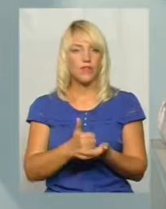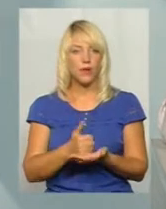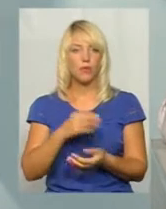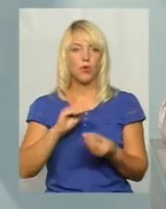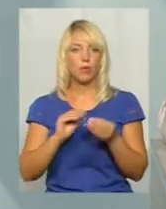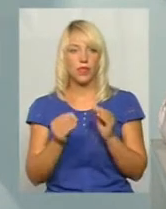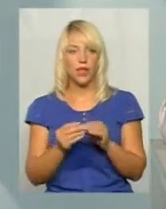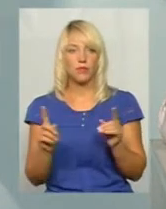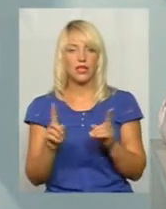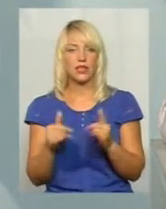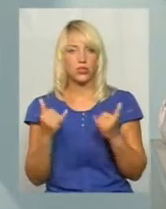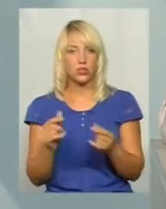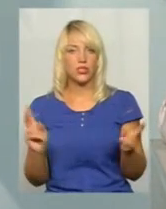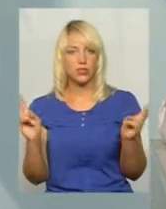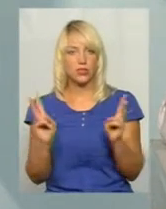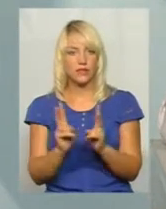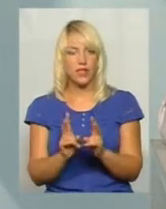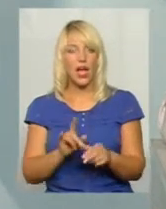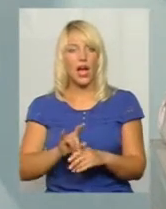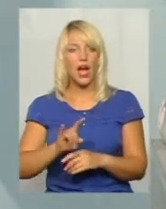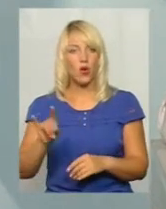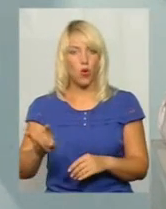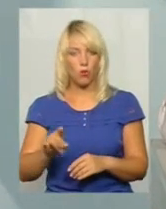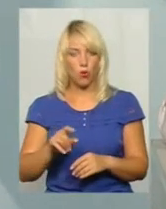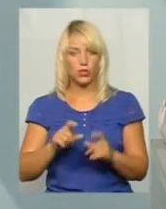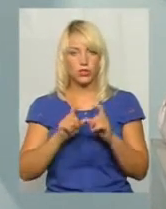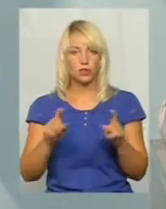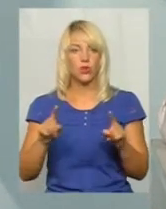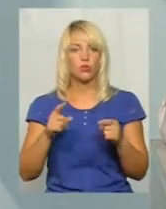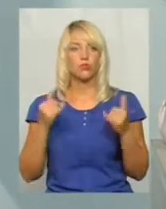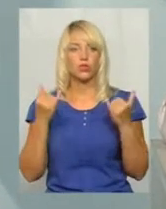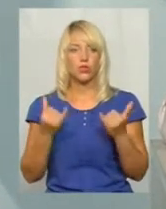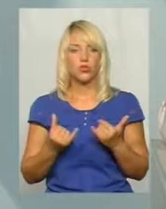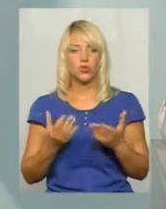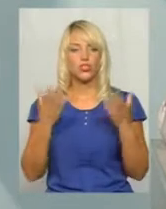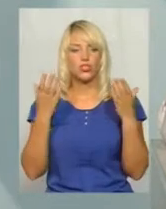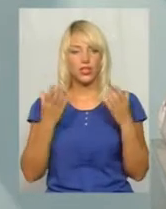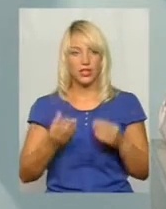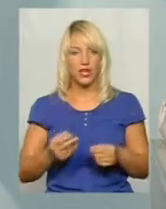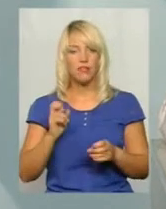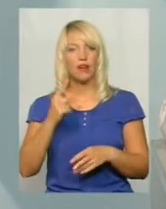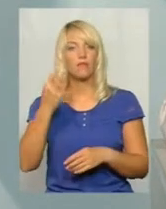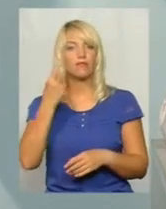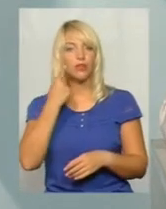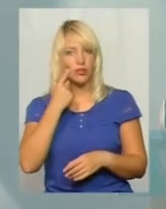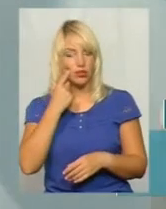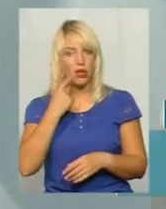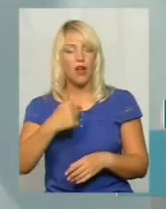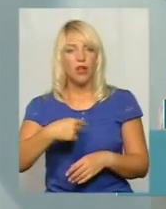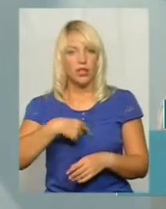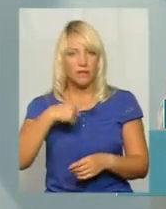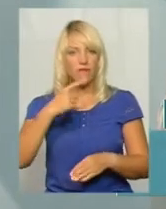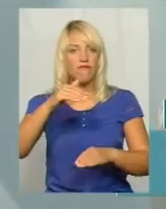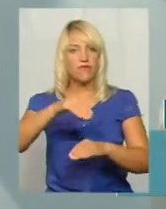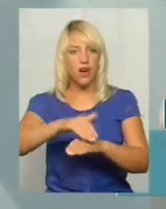з яким сьогодні стикнувся аеропорт. Тому що на сьогоднішній день я прикро, але констатую той факт,